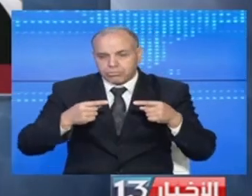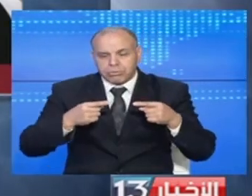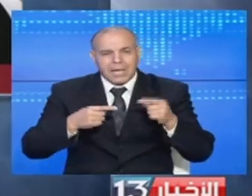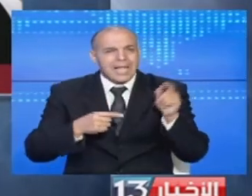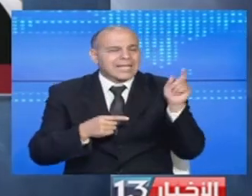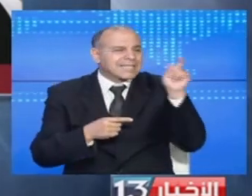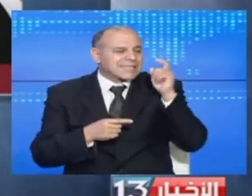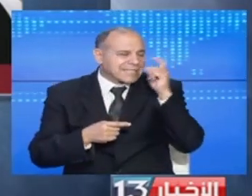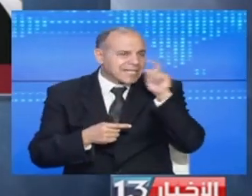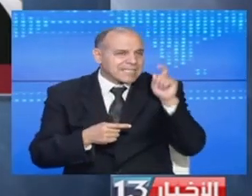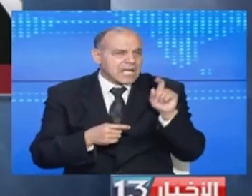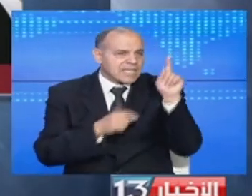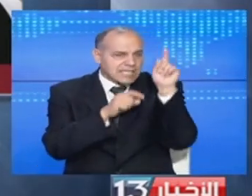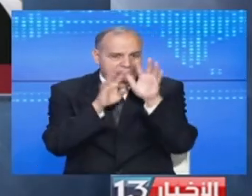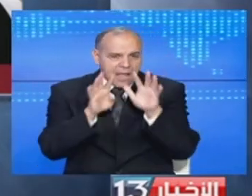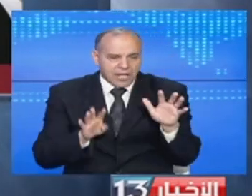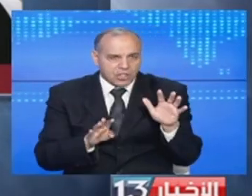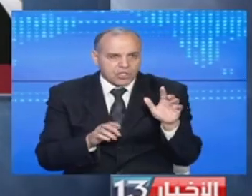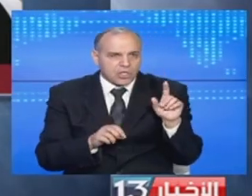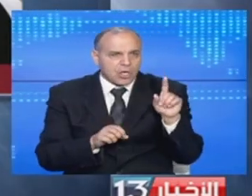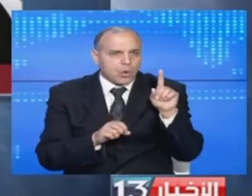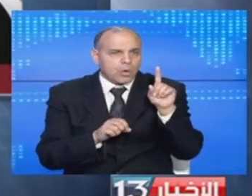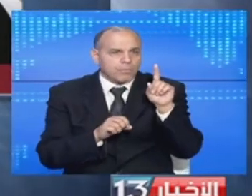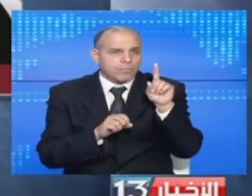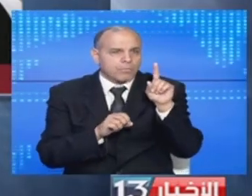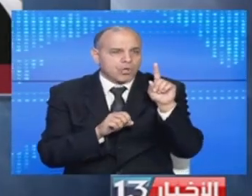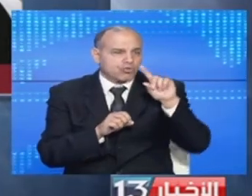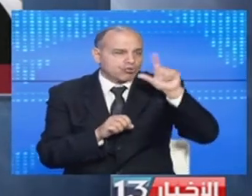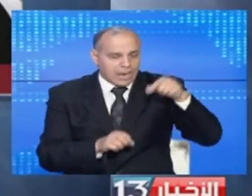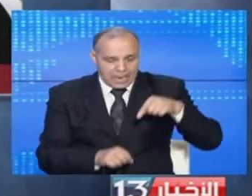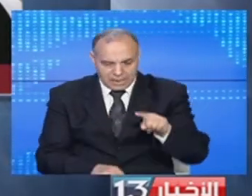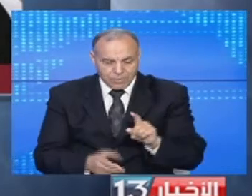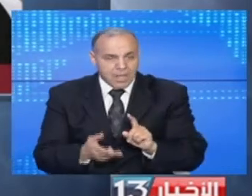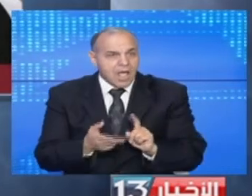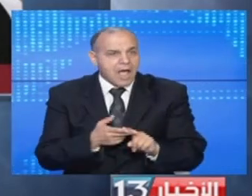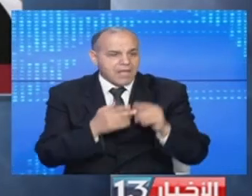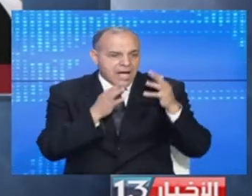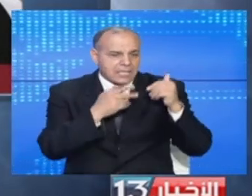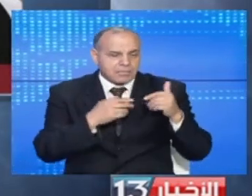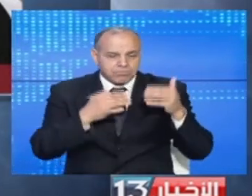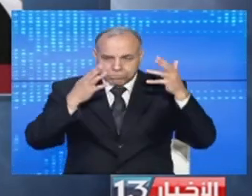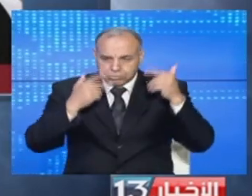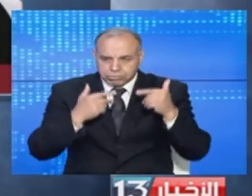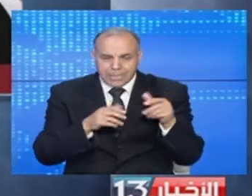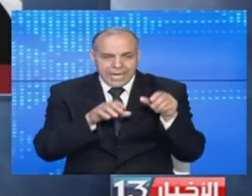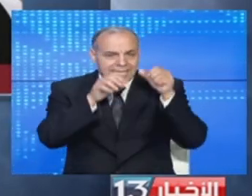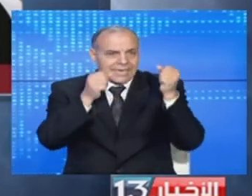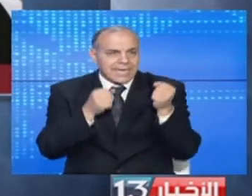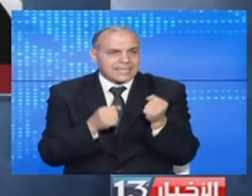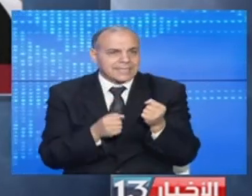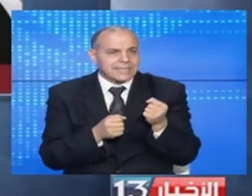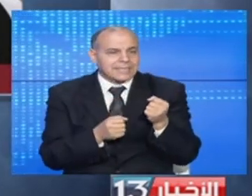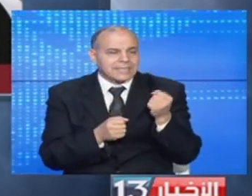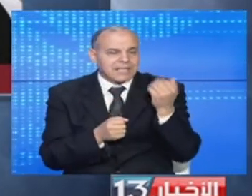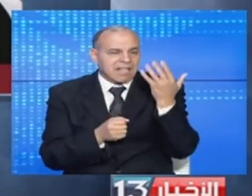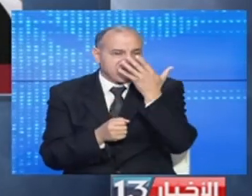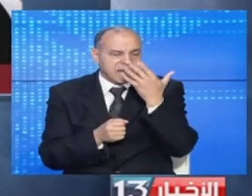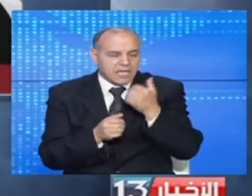تنزانيا في الثلاث عشر وسبع عشر من الشهر الحالي لحساب تصفيات كأس الأمم